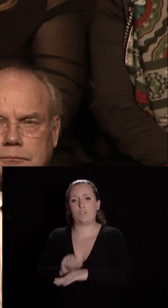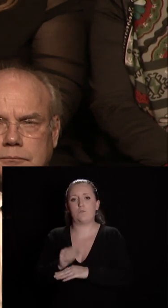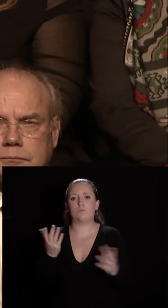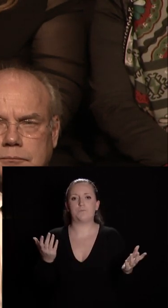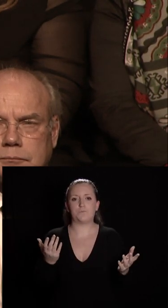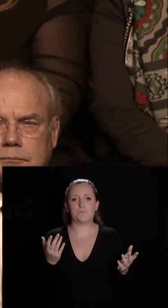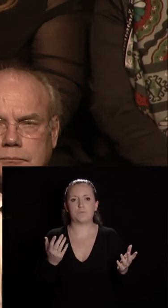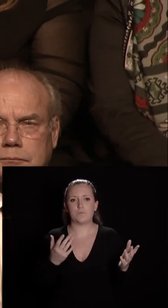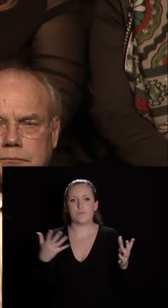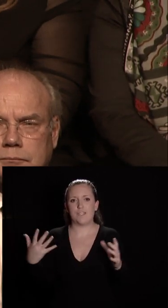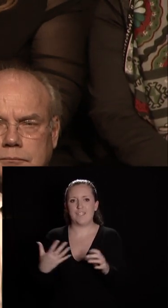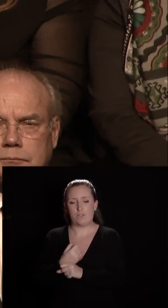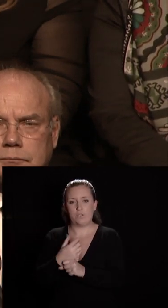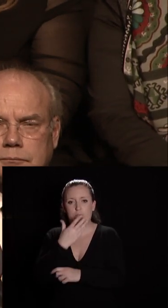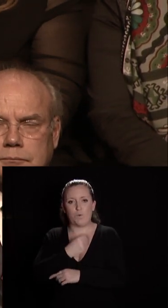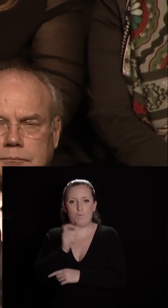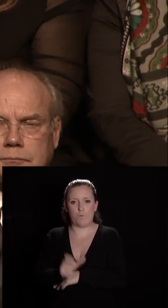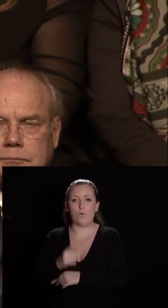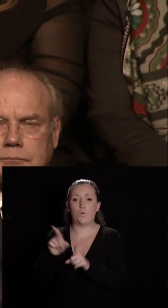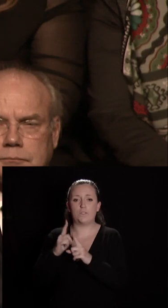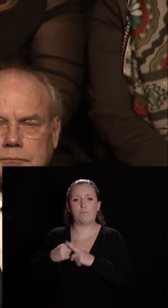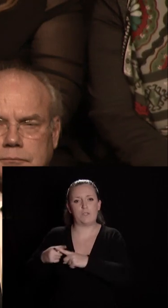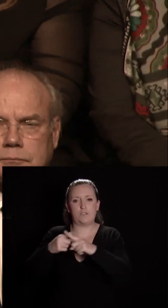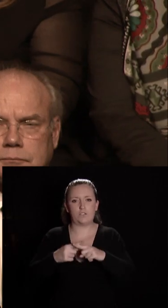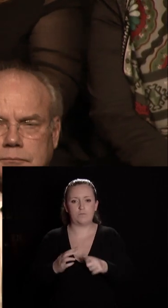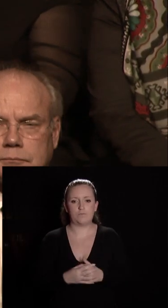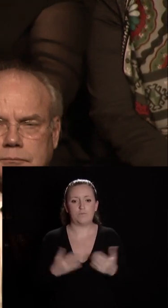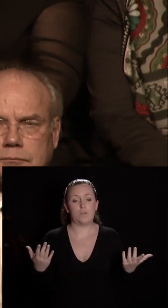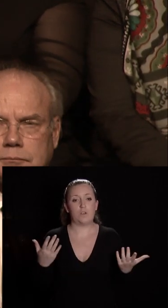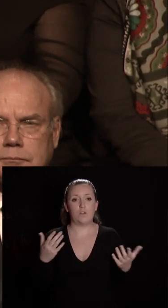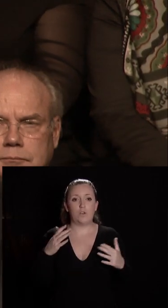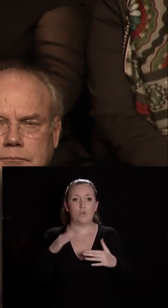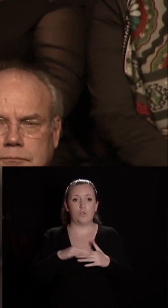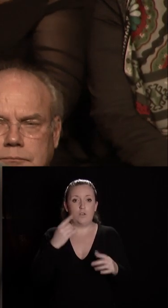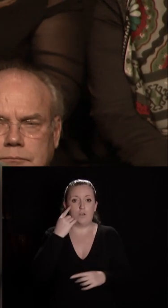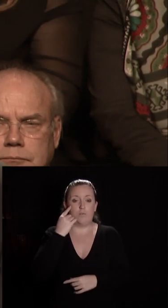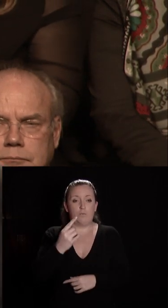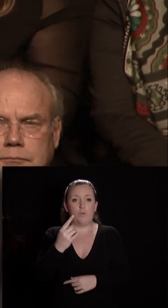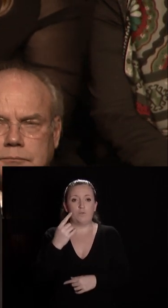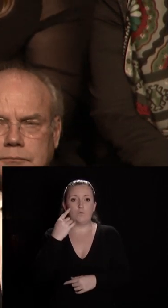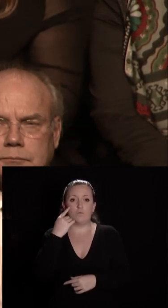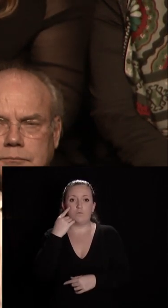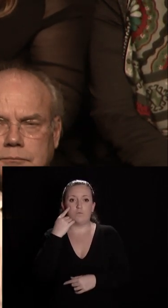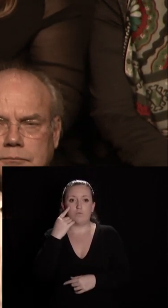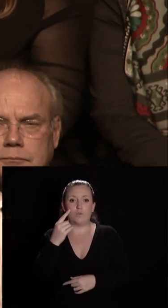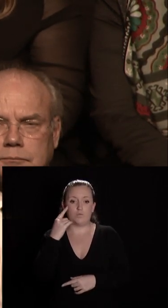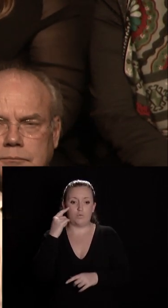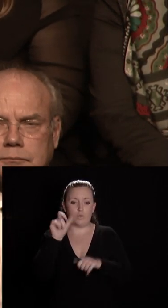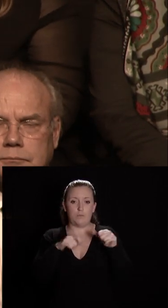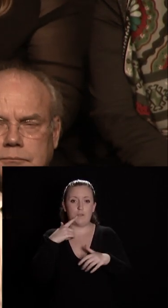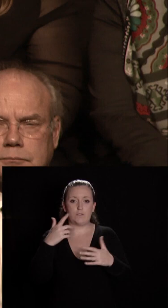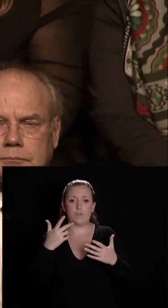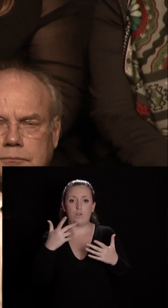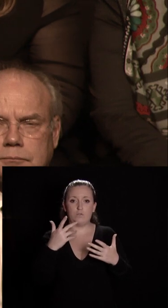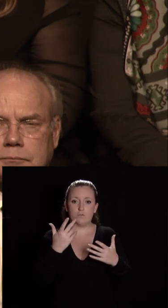réussite quel beau mot et partage j'ai une pensée ce soir vous l'avez eu pour nos forces de l'ordre et de